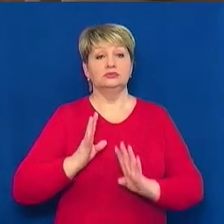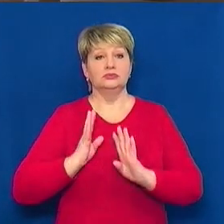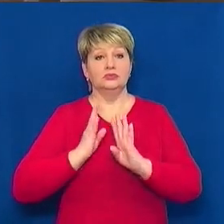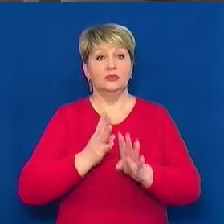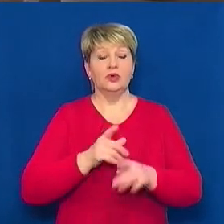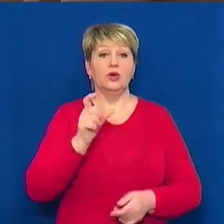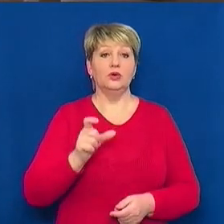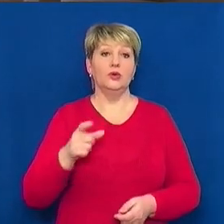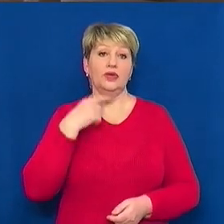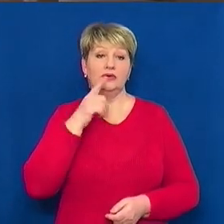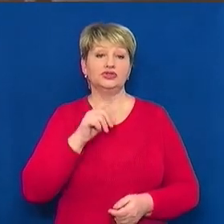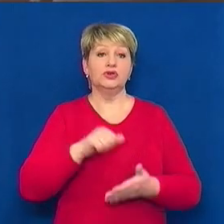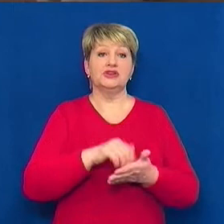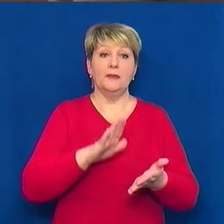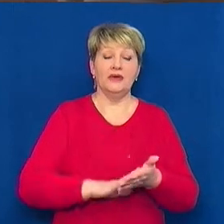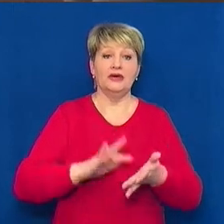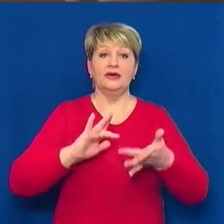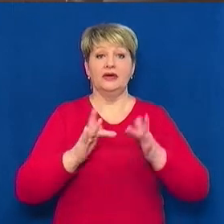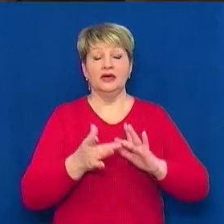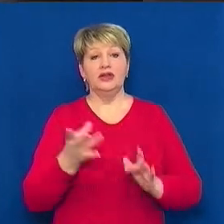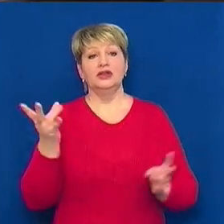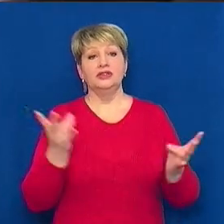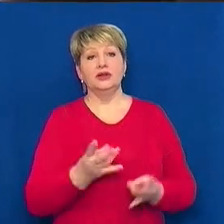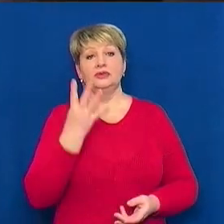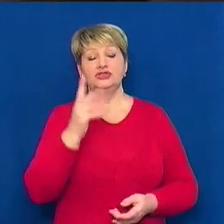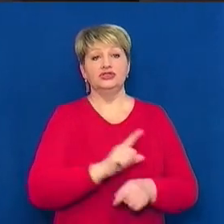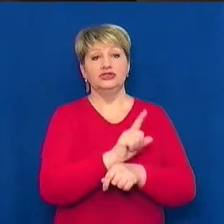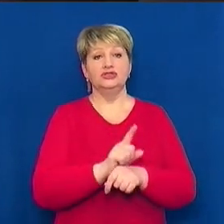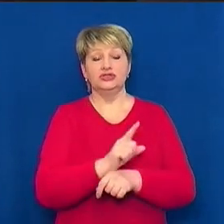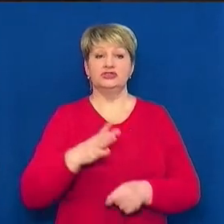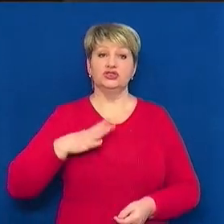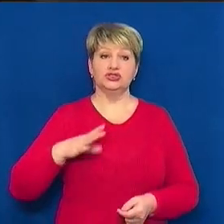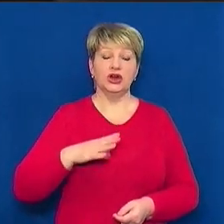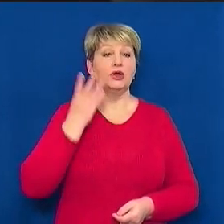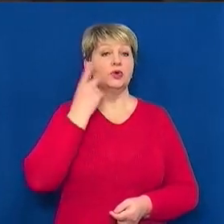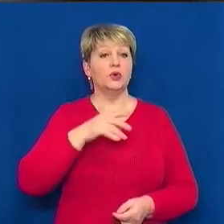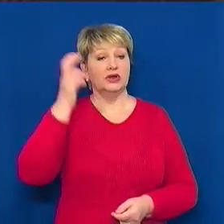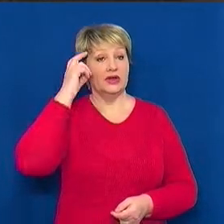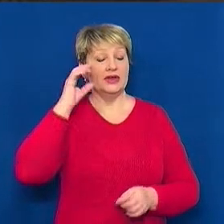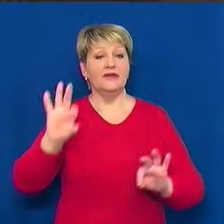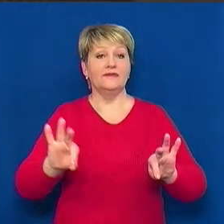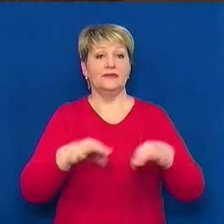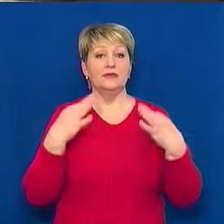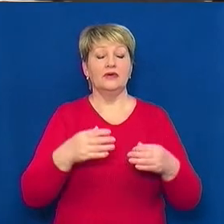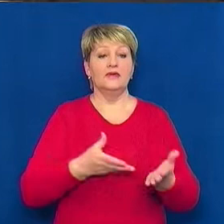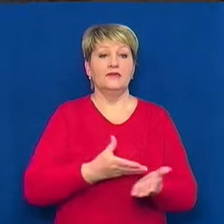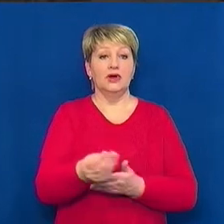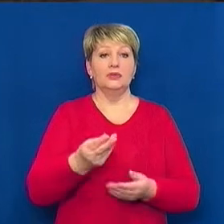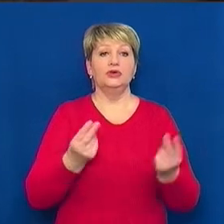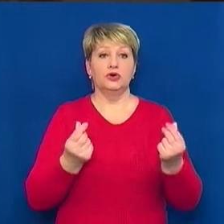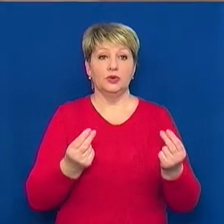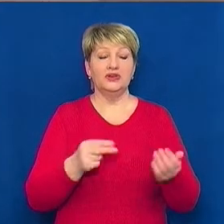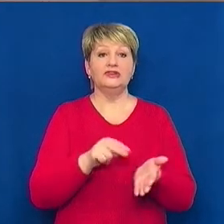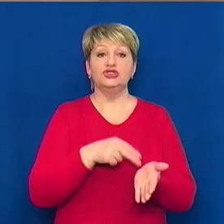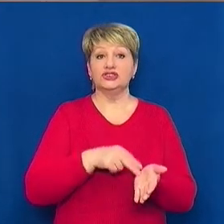записують через онлайн, треба 4 часа чекати, поки прийде з Києва розрішення, що колись віддадуть гроші. Черкащанка Жанна Гумена